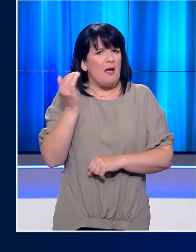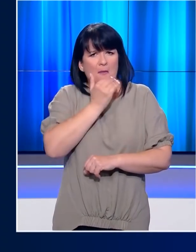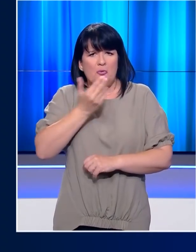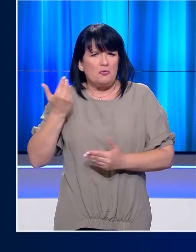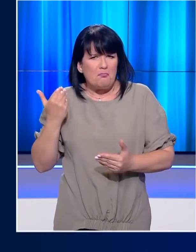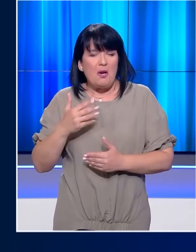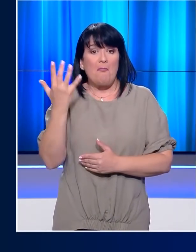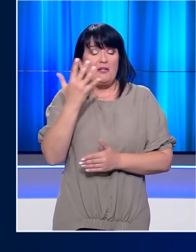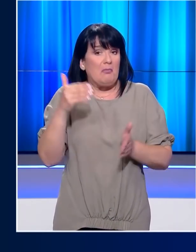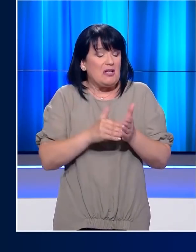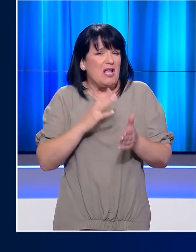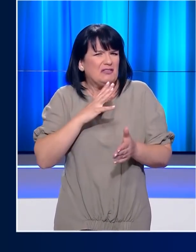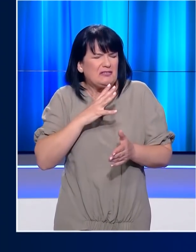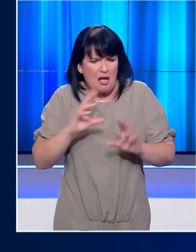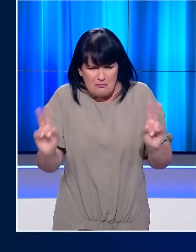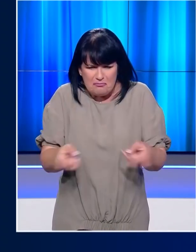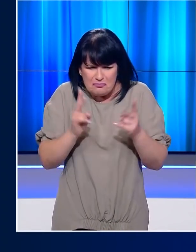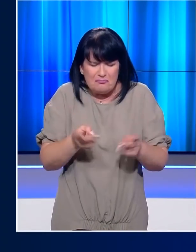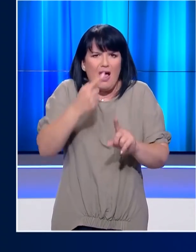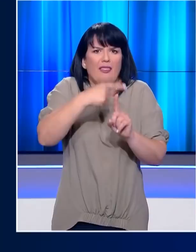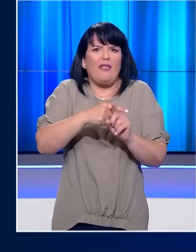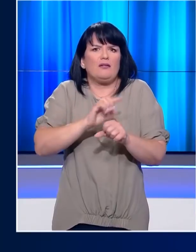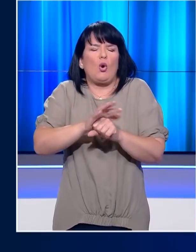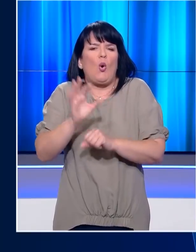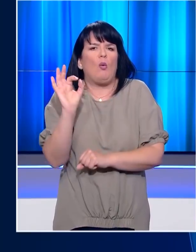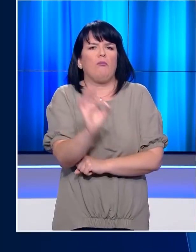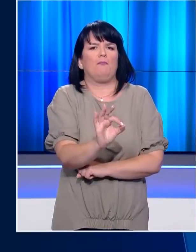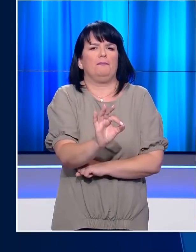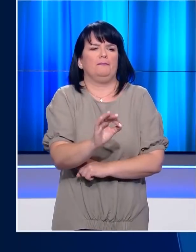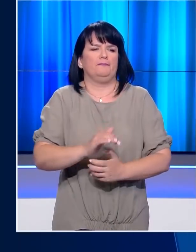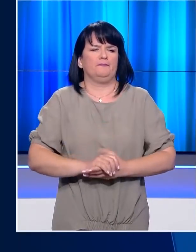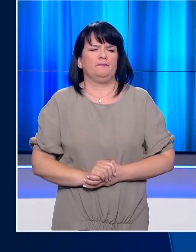σχεδόν 55.000 άνθρωποι διαγνώστηκαν θετικοί στον COVID-19.